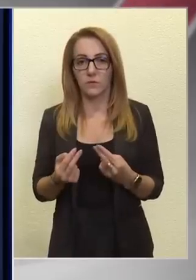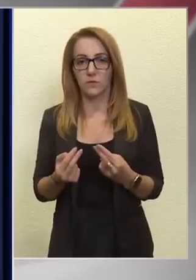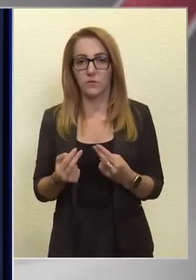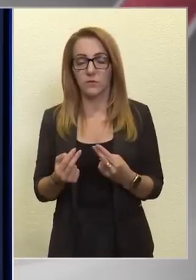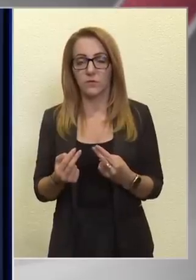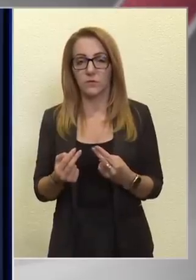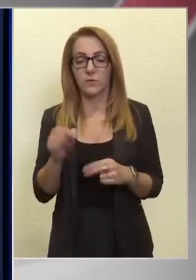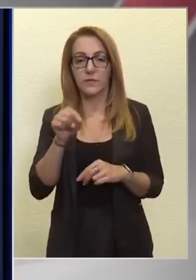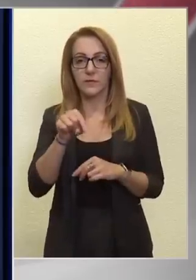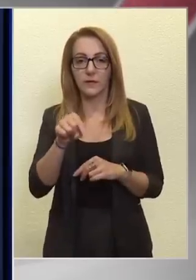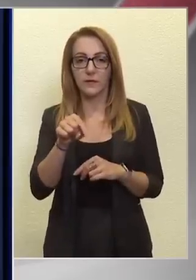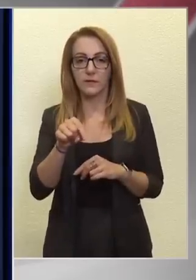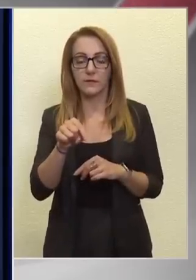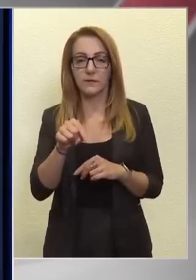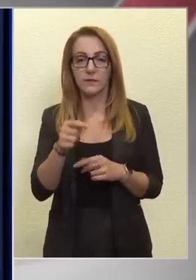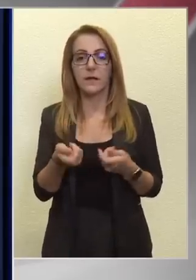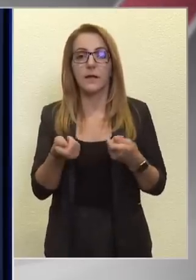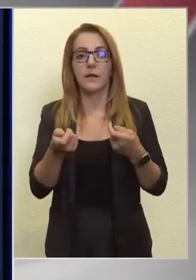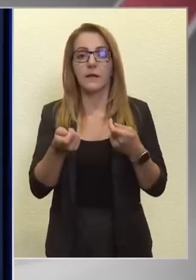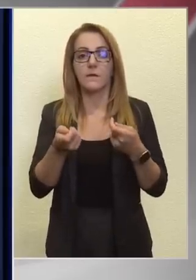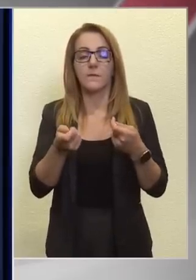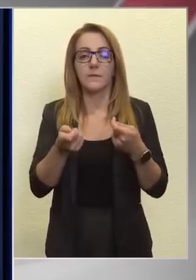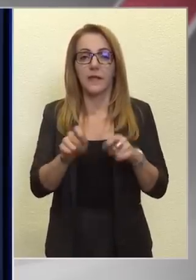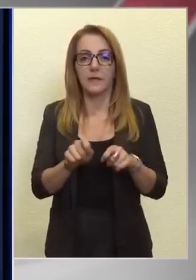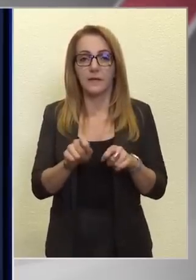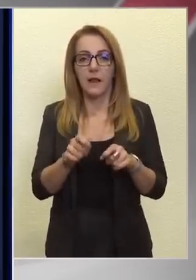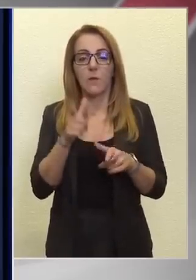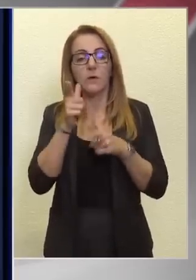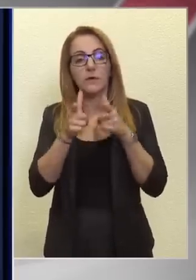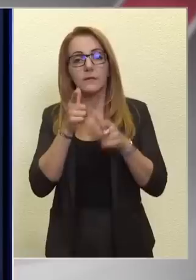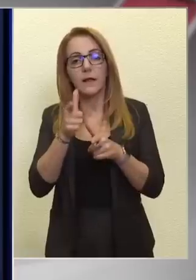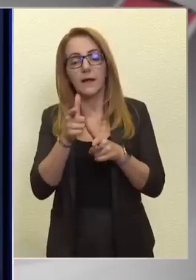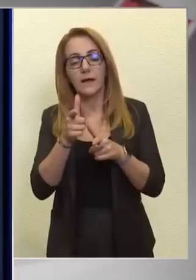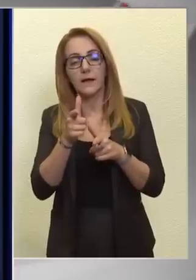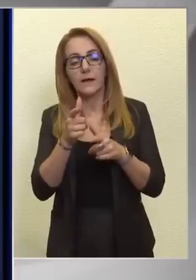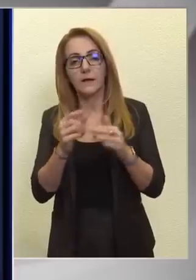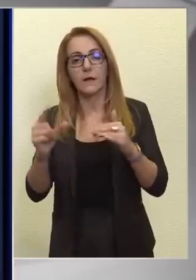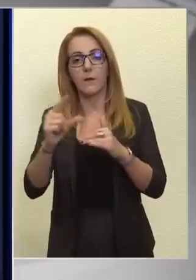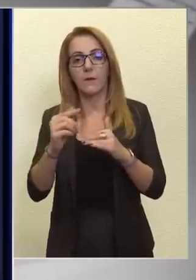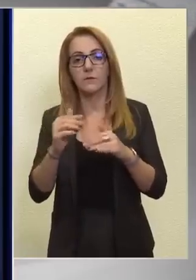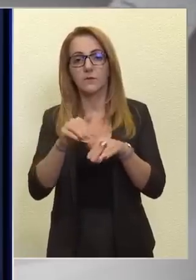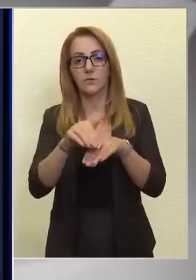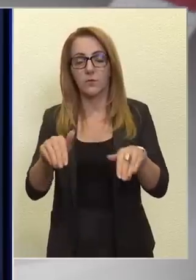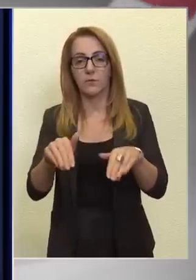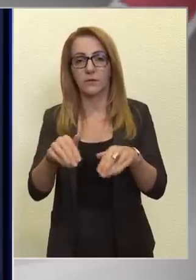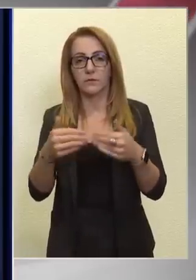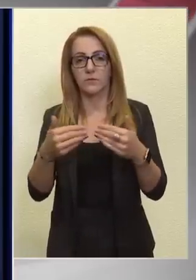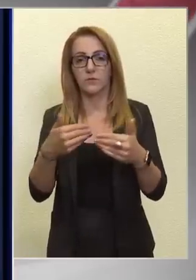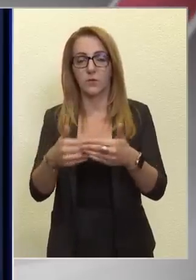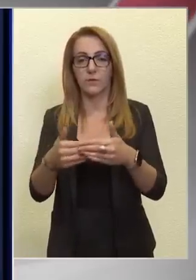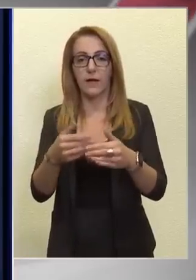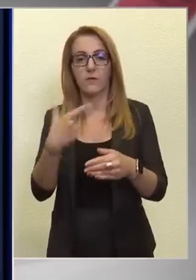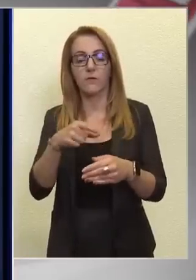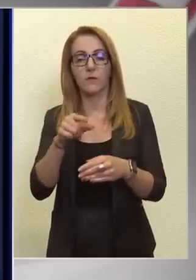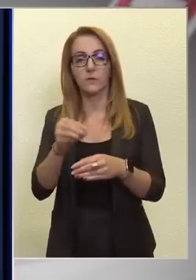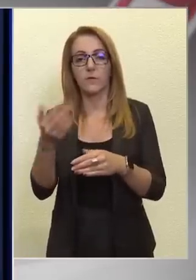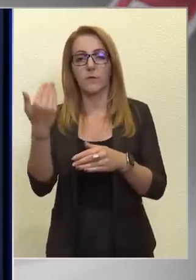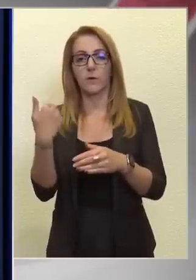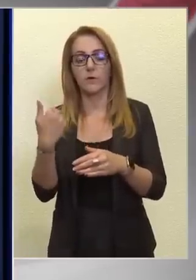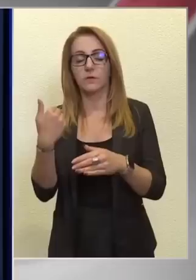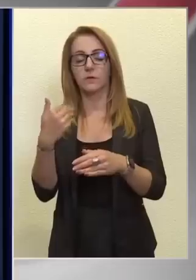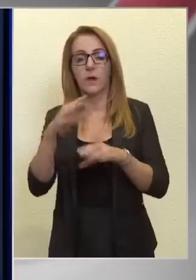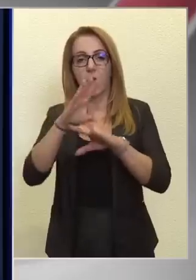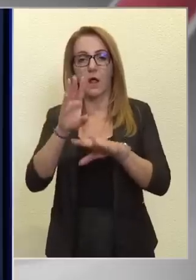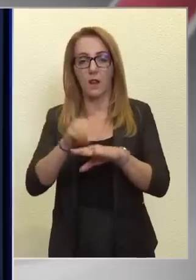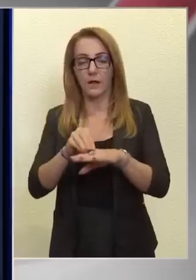ugye itt alapvetően jelzálók hiteleknek a kamas topjáról van szó, az olyan hiteleknek, amik mögött lakások vannak, és